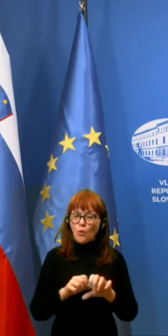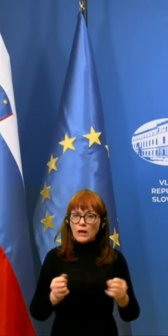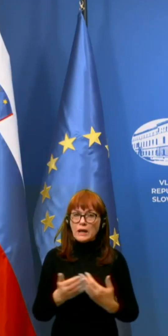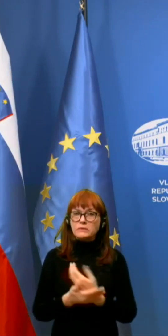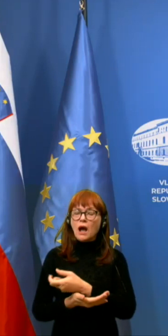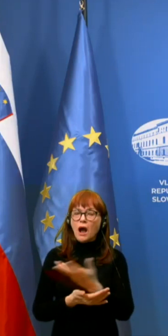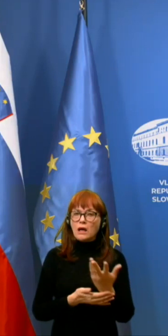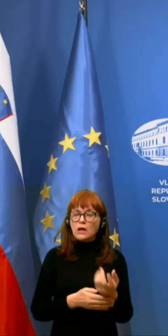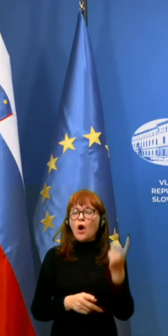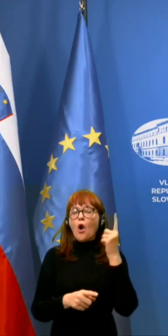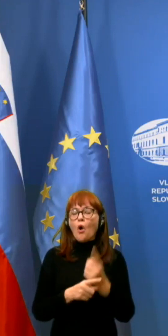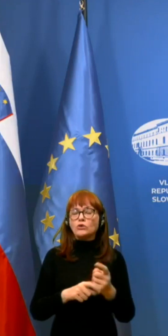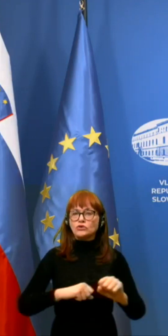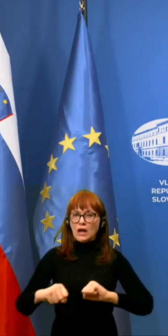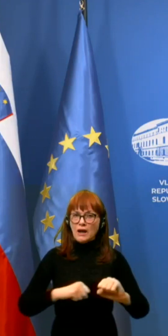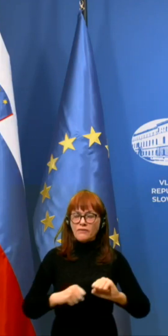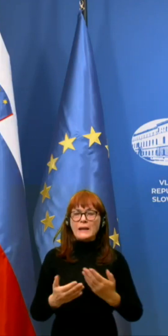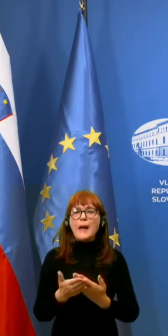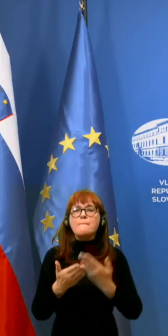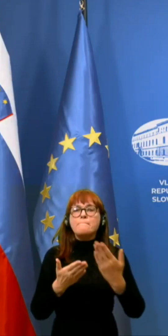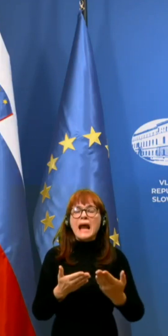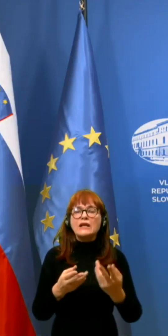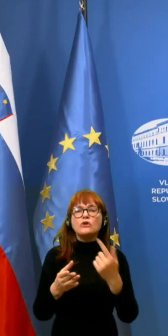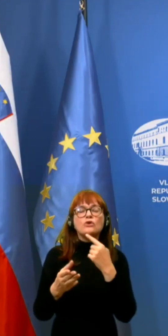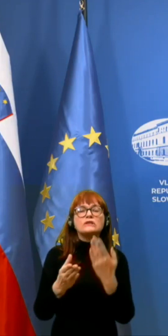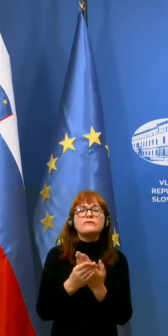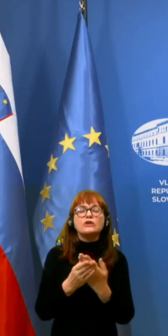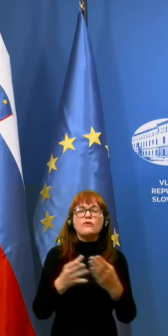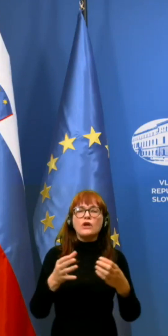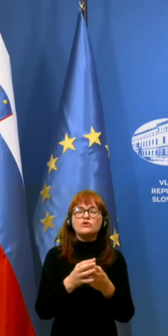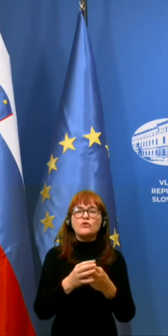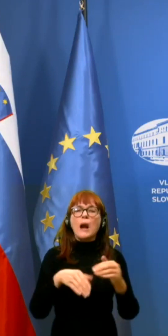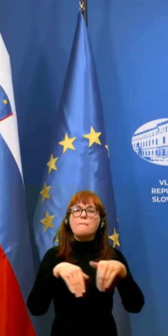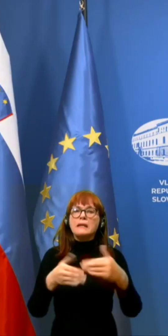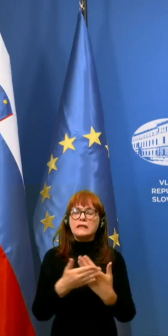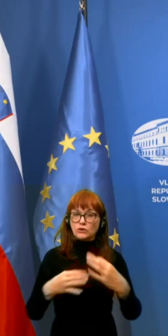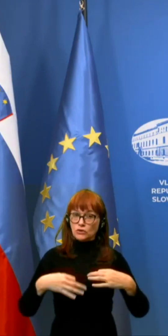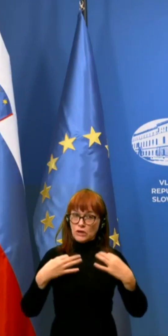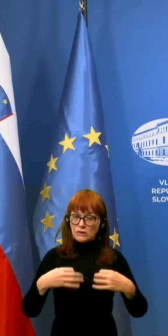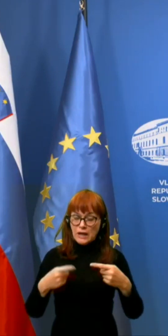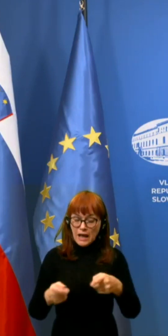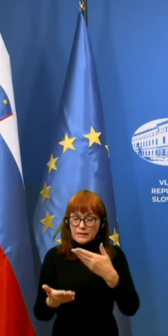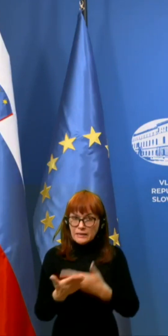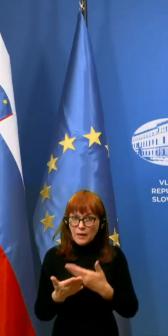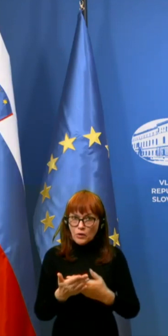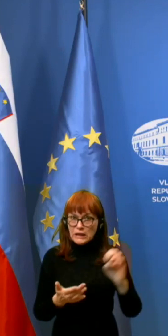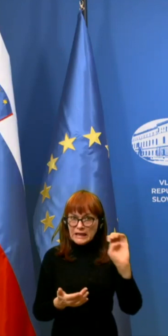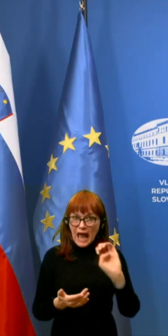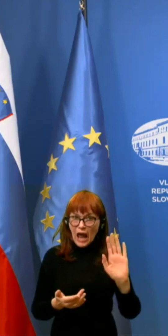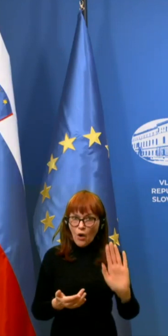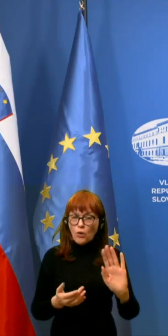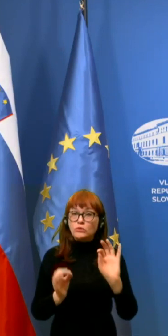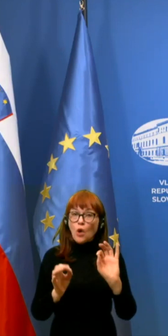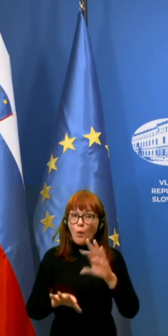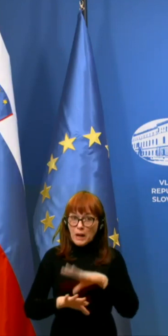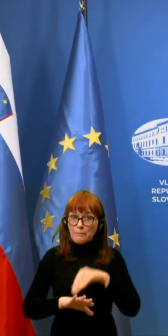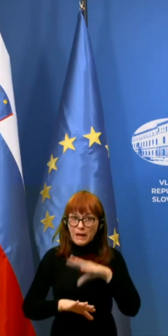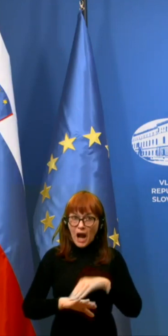se je odločila vlada na predlog Svetovalne skupine pri Ministrstvu za zdravje in na podlagi evropskih dobrih praks,